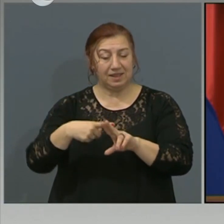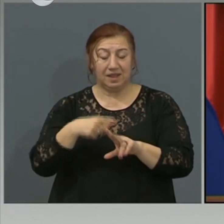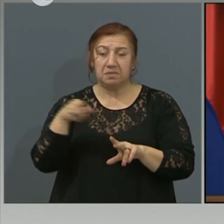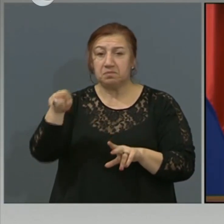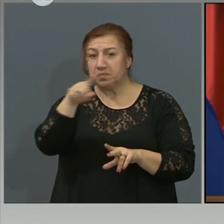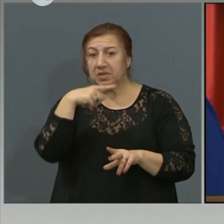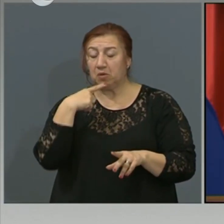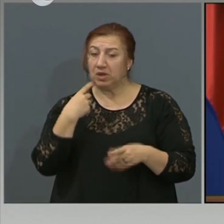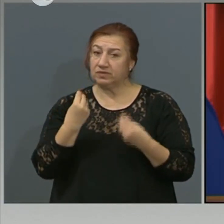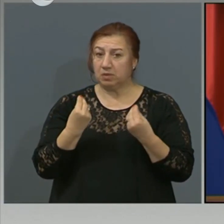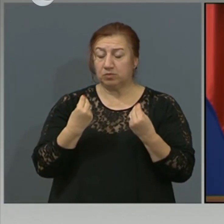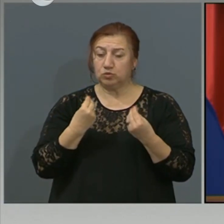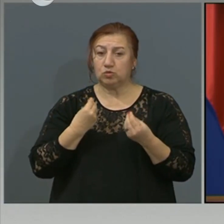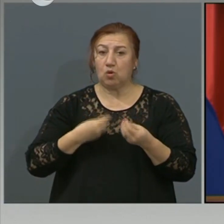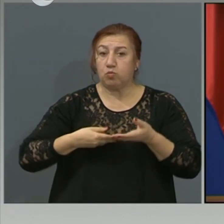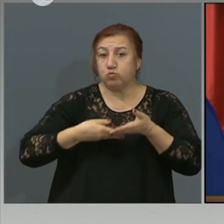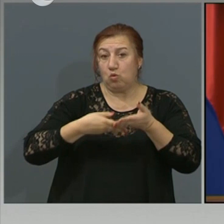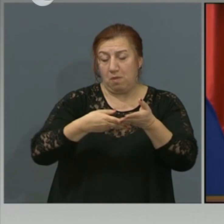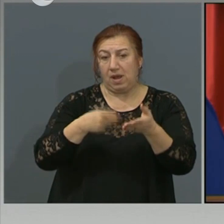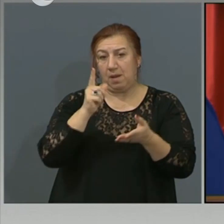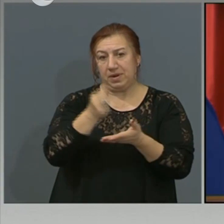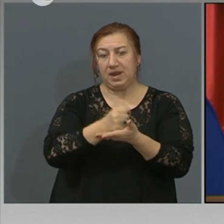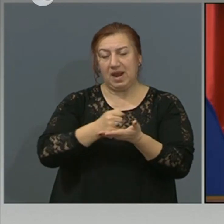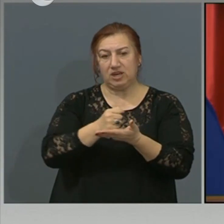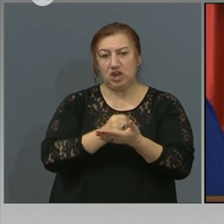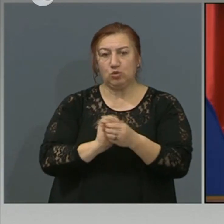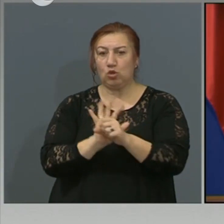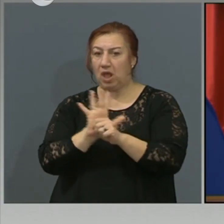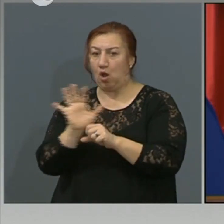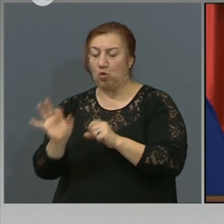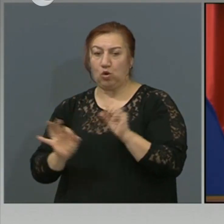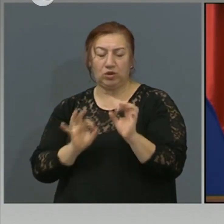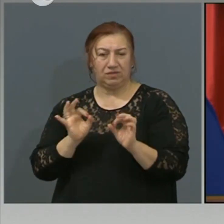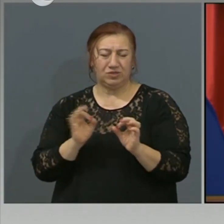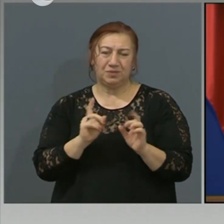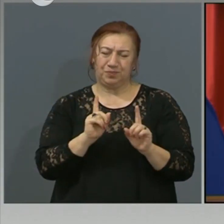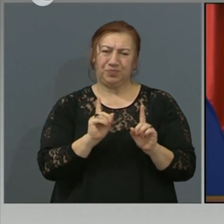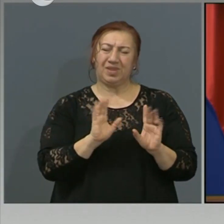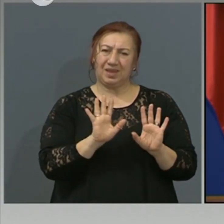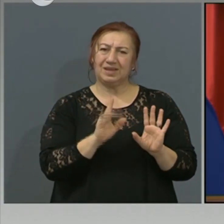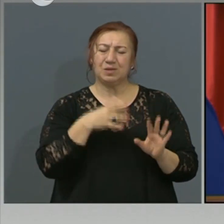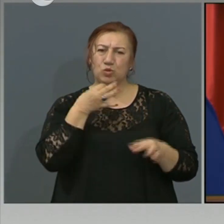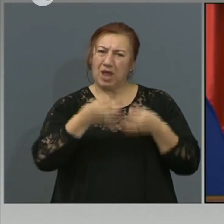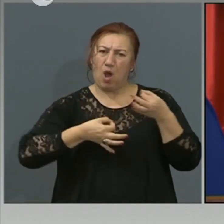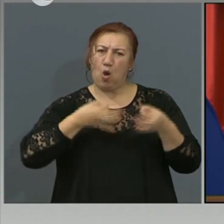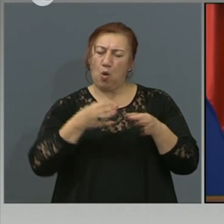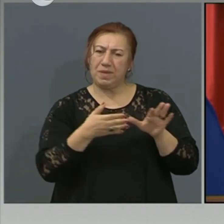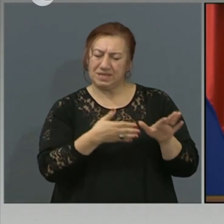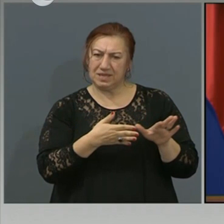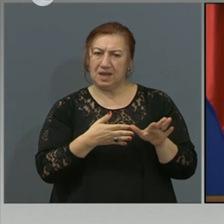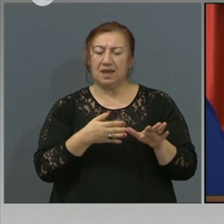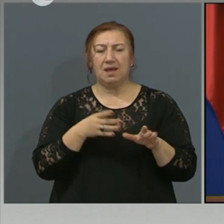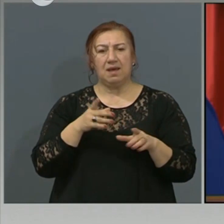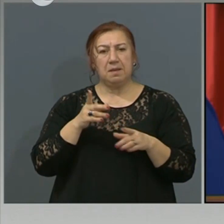въздействие профилактично. Бихте ли... Защото, само да поясня, защото те разговарят